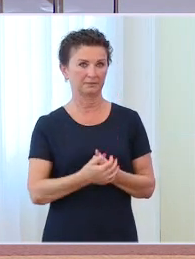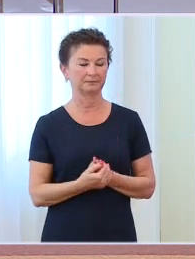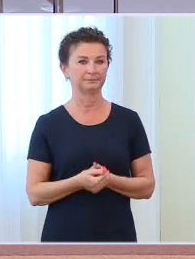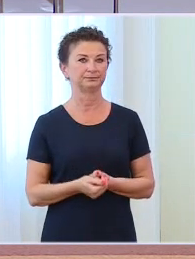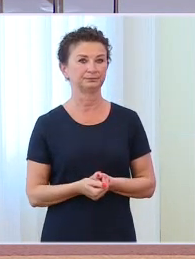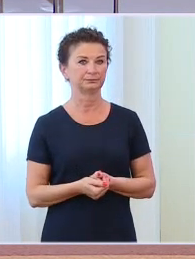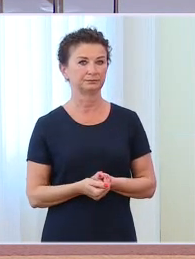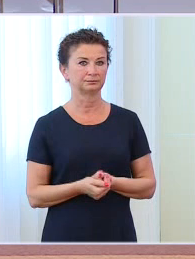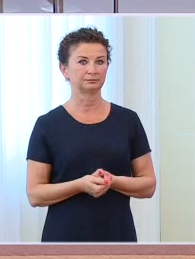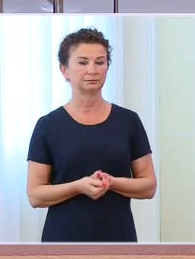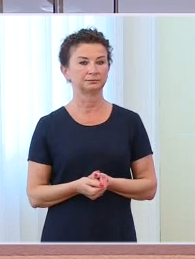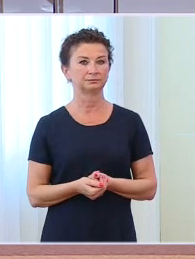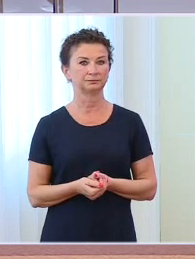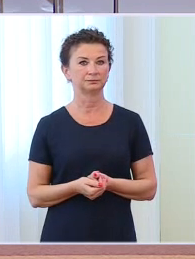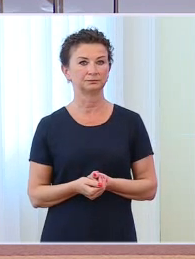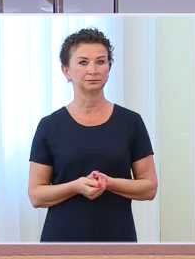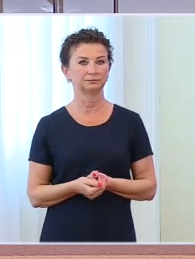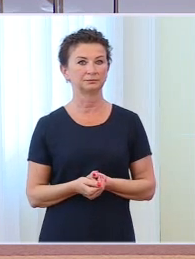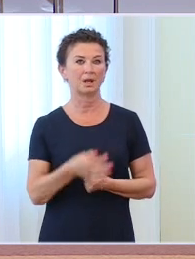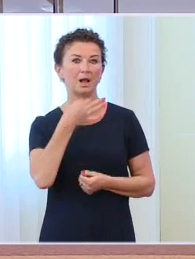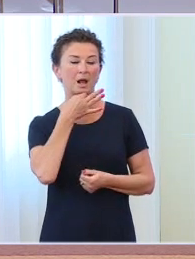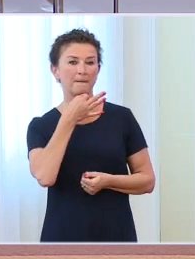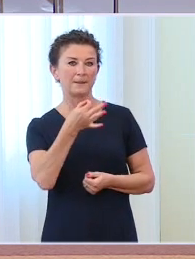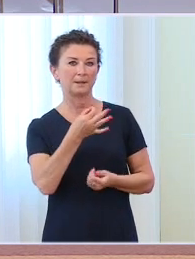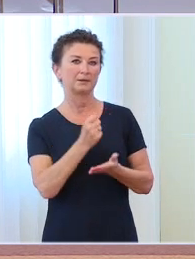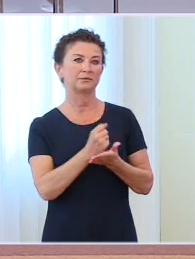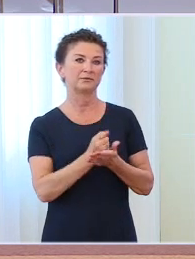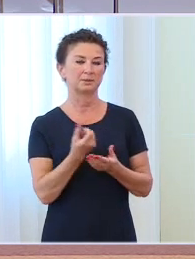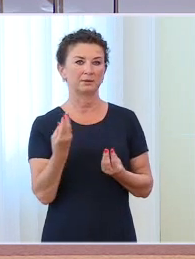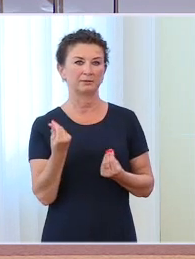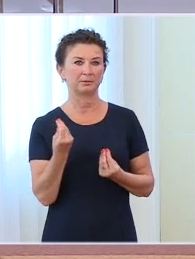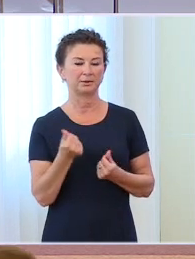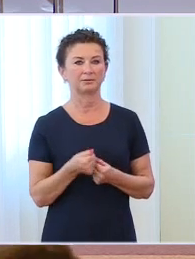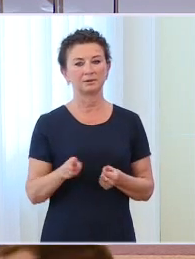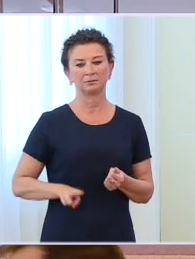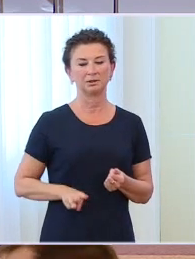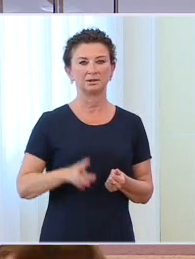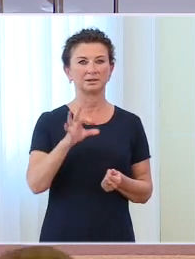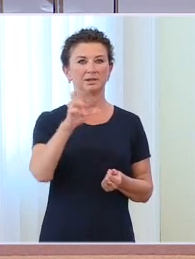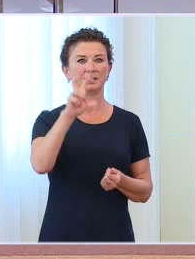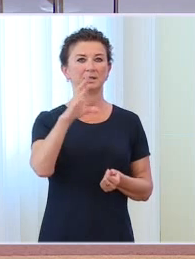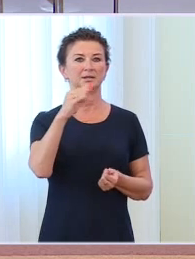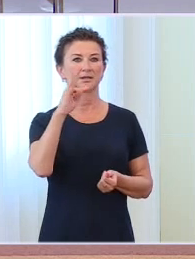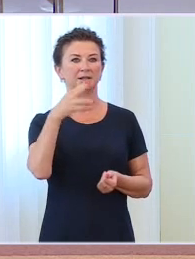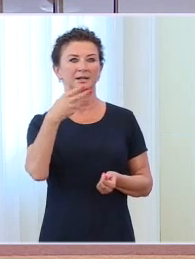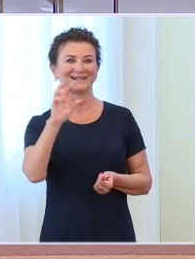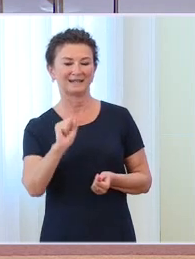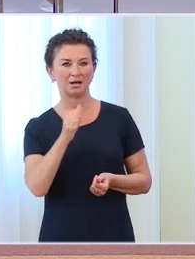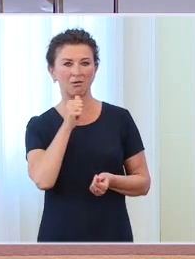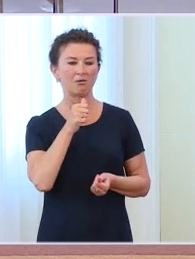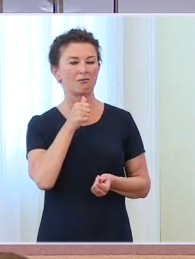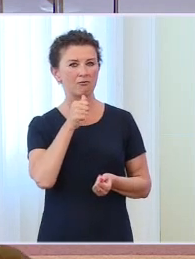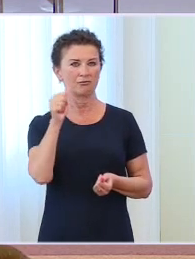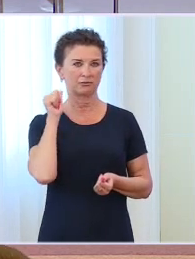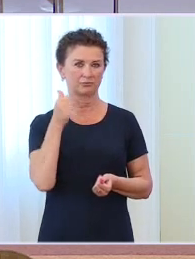Krzysztof. Berenda, Radio RMF. Pytanie dotyczące pieniędzy. Ale krótkie. Minister Schetyna razem ze swoim holenderskim odpowiednikiem zapowiedział wczoraj na